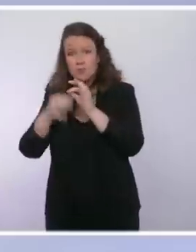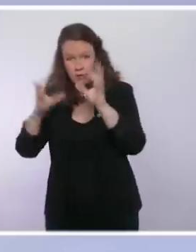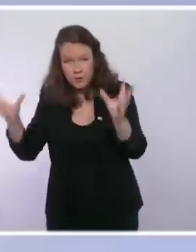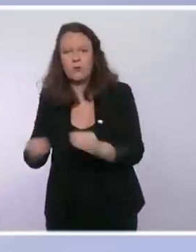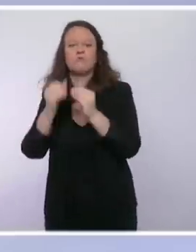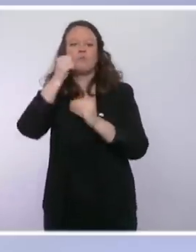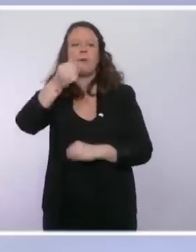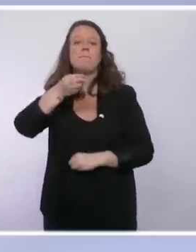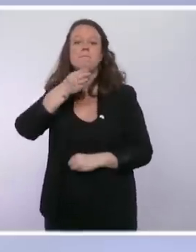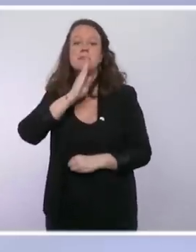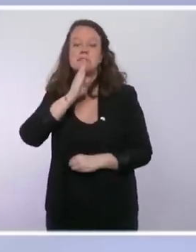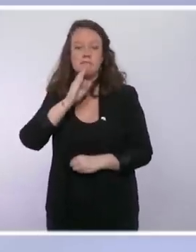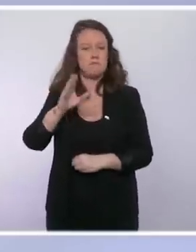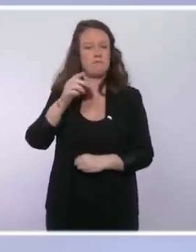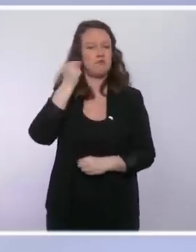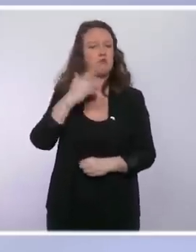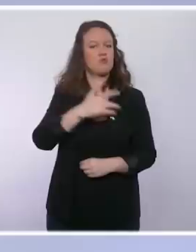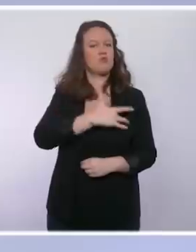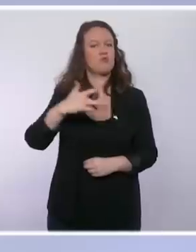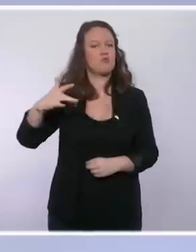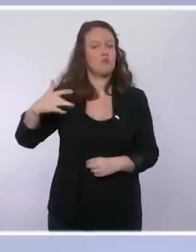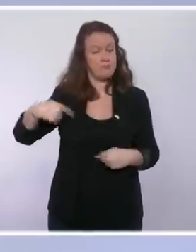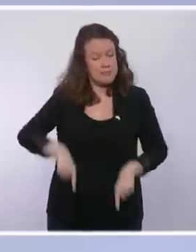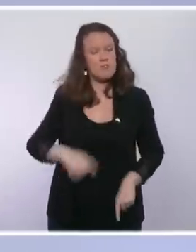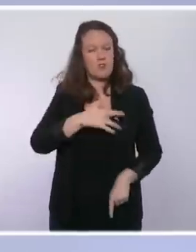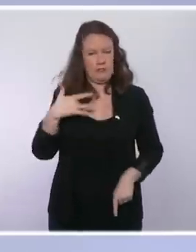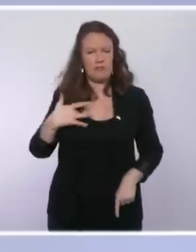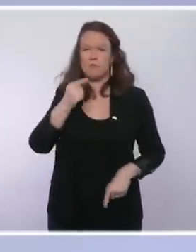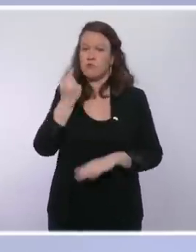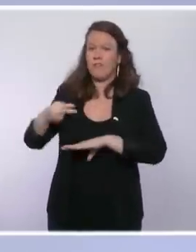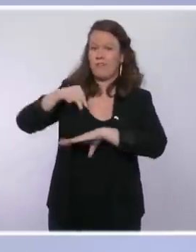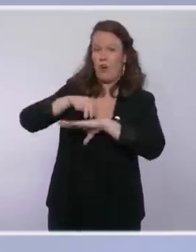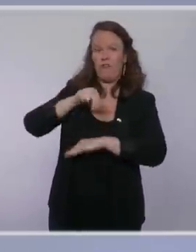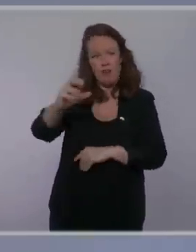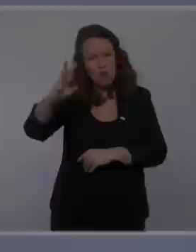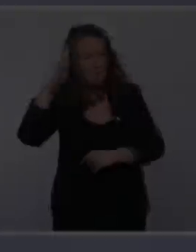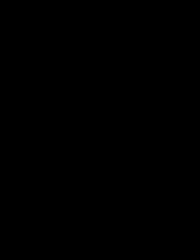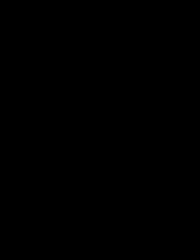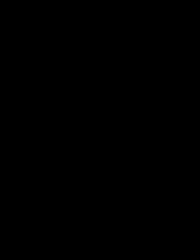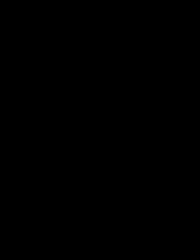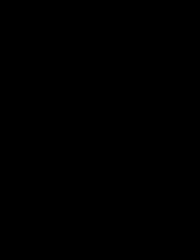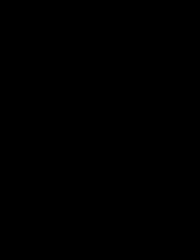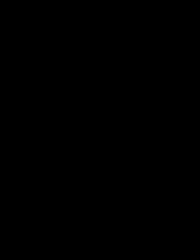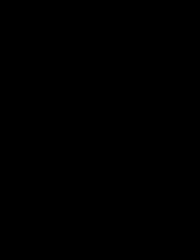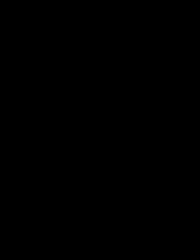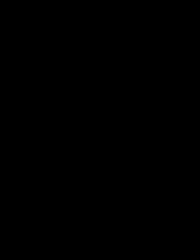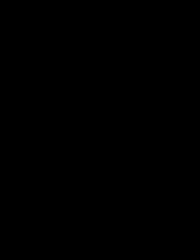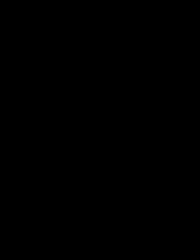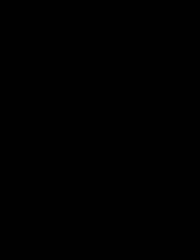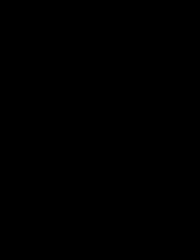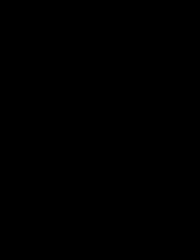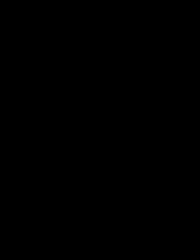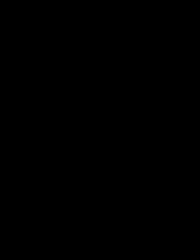une conférence de presse pour annoncer les mesures qui auront été retenues à la lumière de ces concertations et de ce travail. Sous